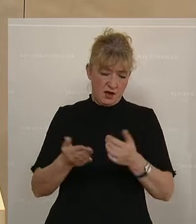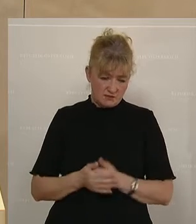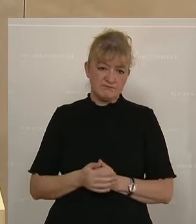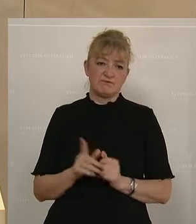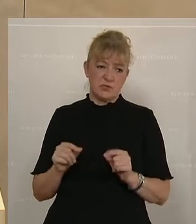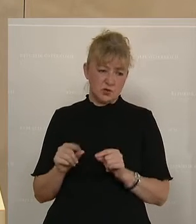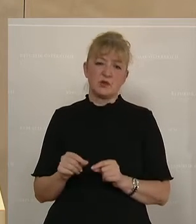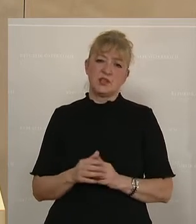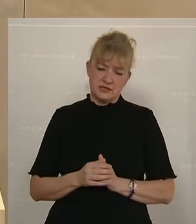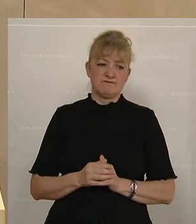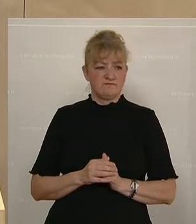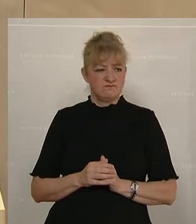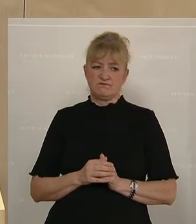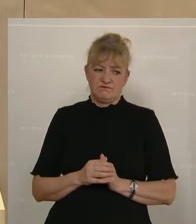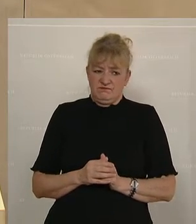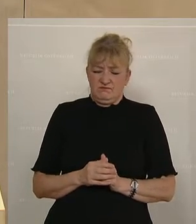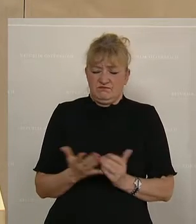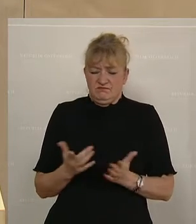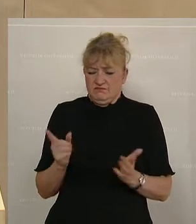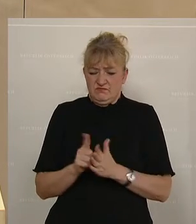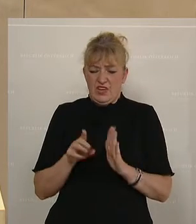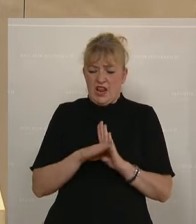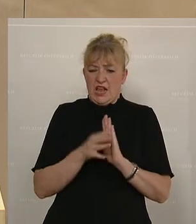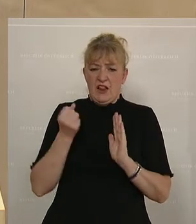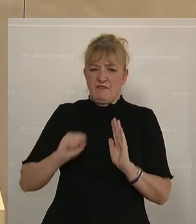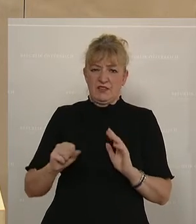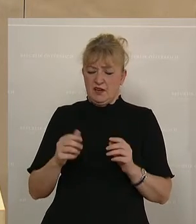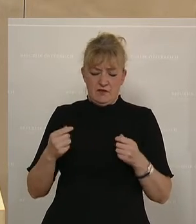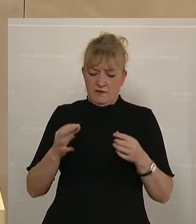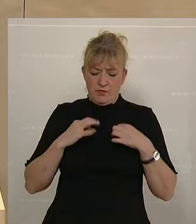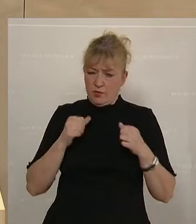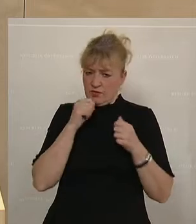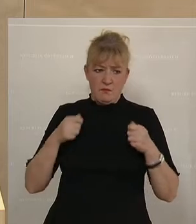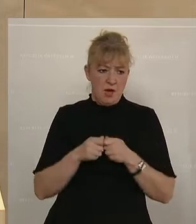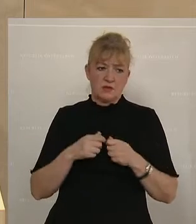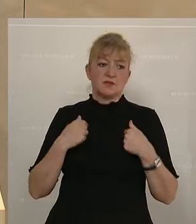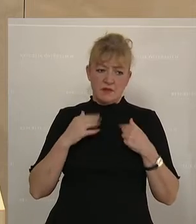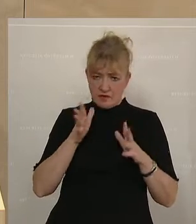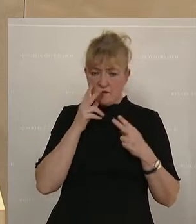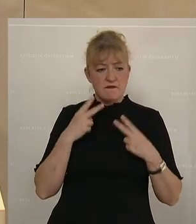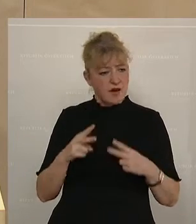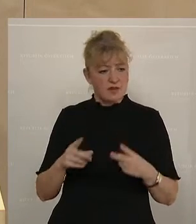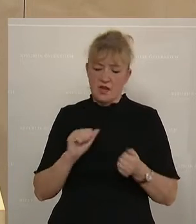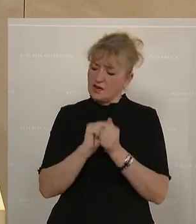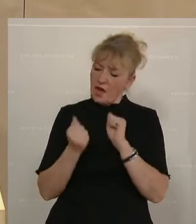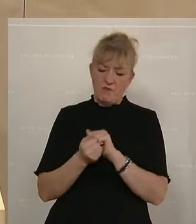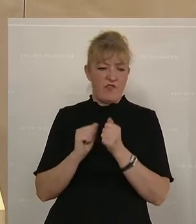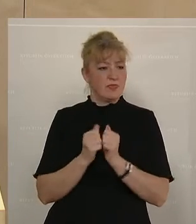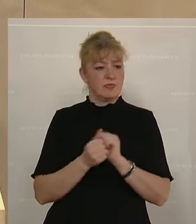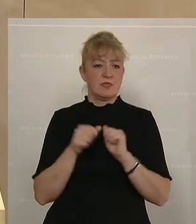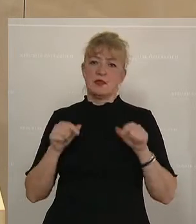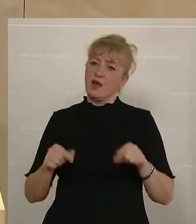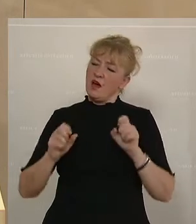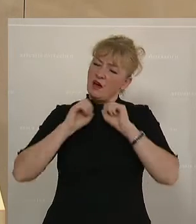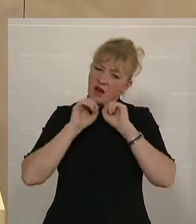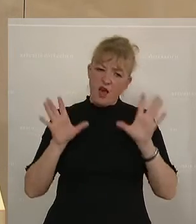absolut regelwidrig und nicht konform für uns. Und wir werden auch weiterhin darum kämpfen, dass wir hier ganz